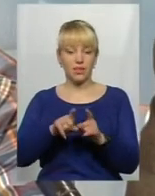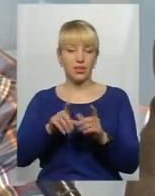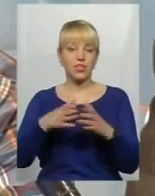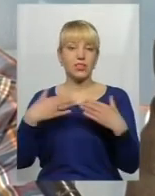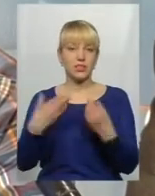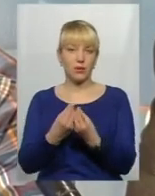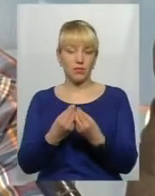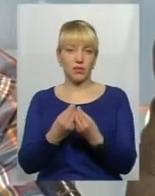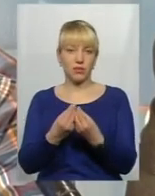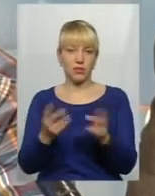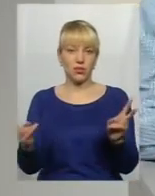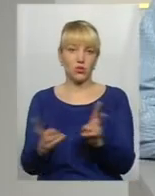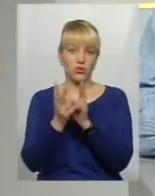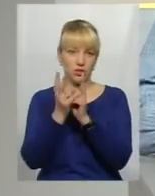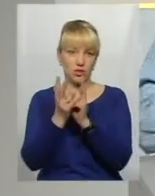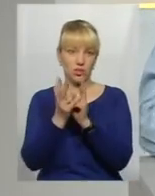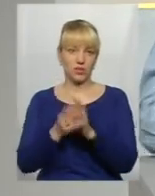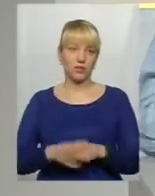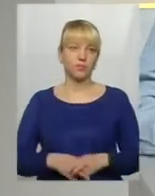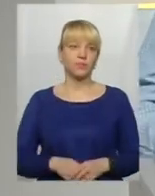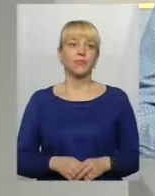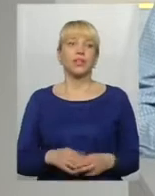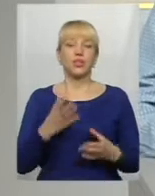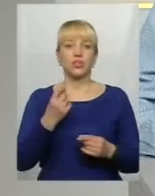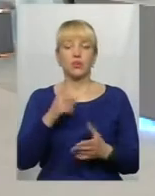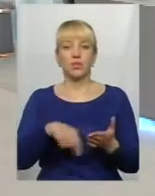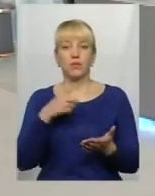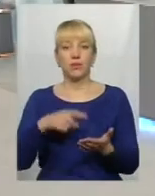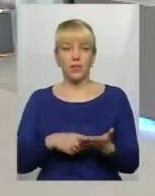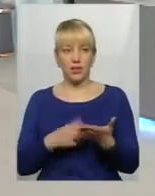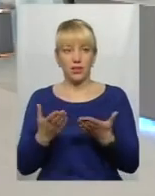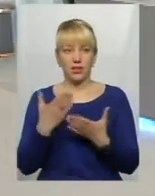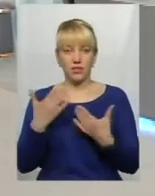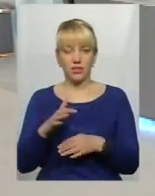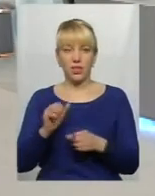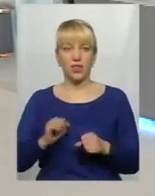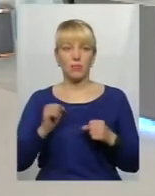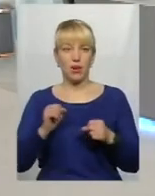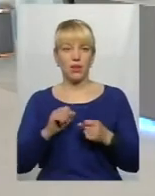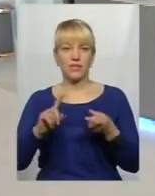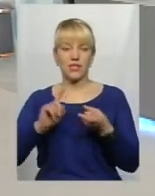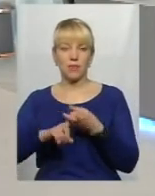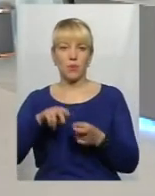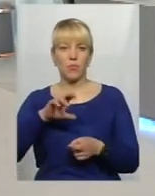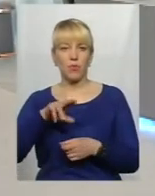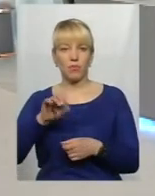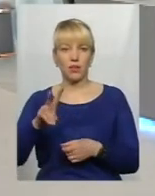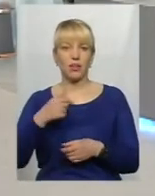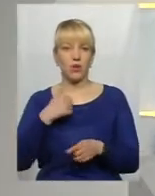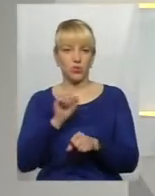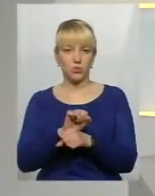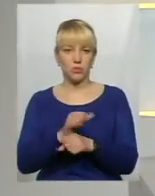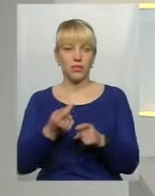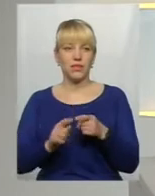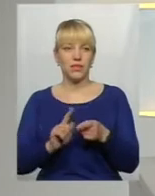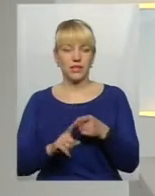з'єднатися. Але ще таке одне питання, яке вже намагався зачепити Андрій Попик, але я його зупинив. Все ж